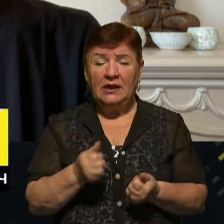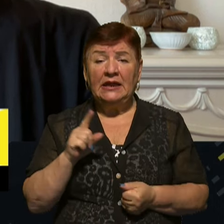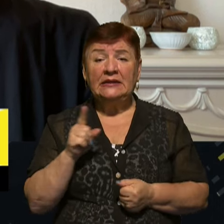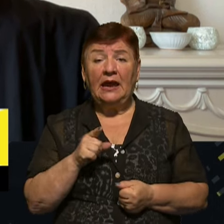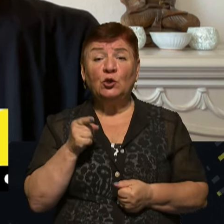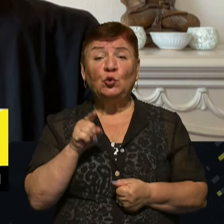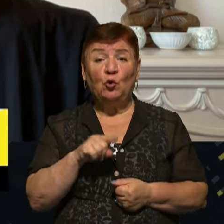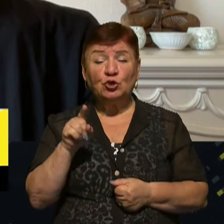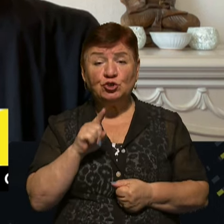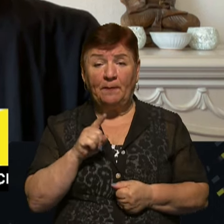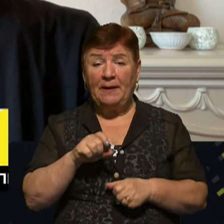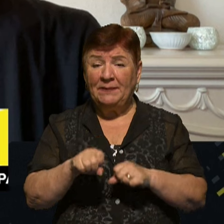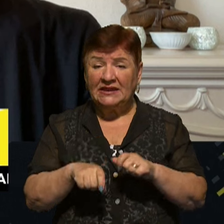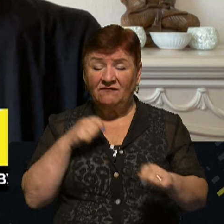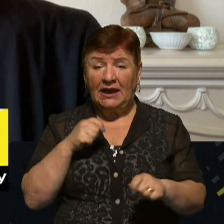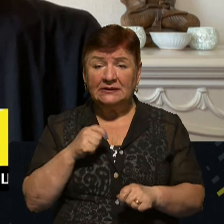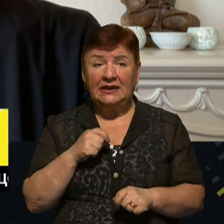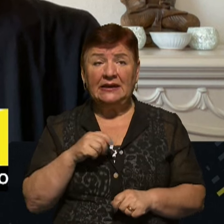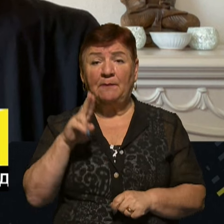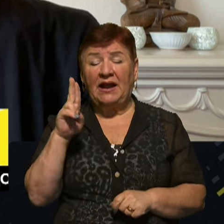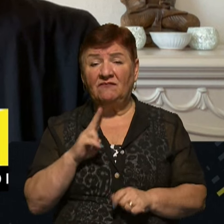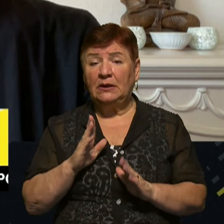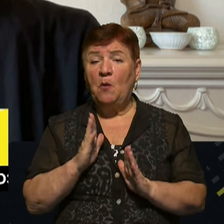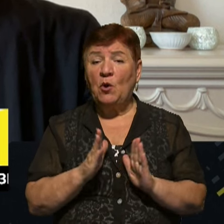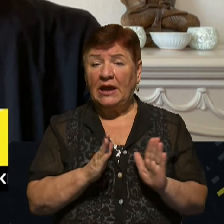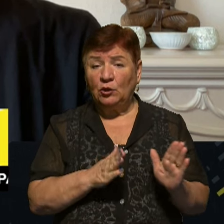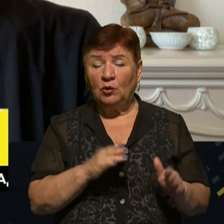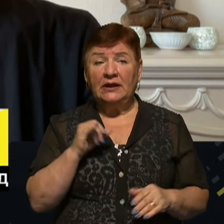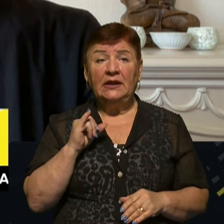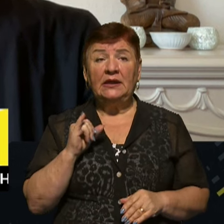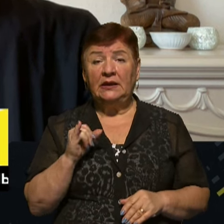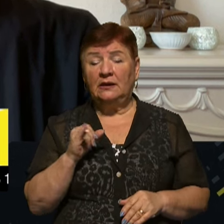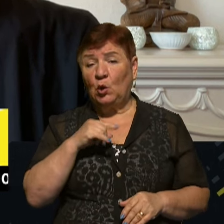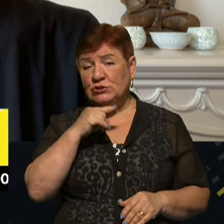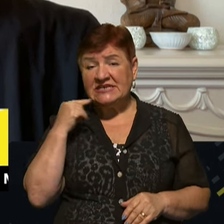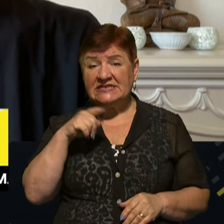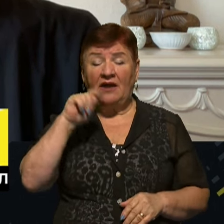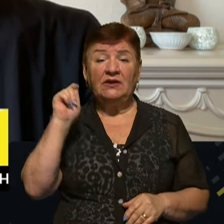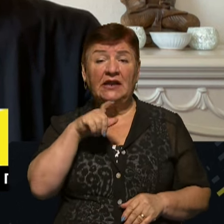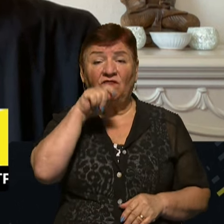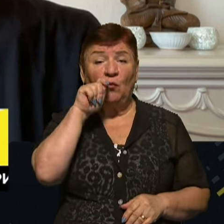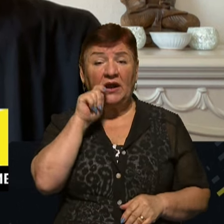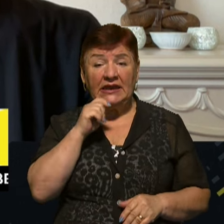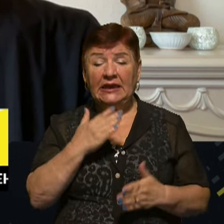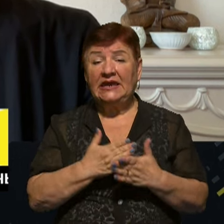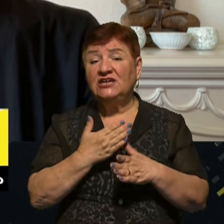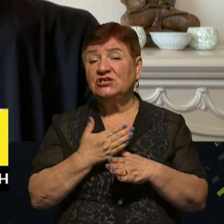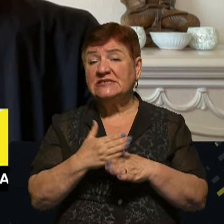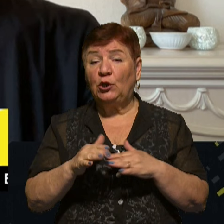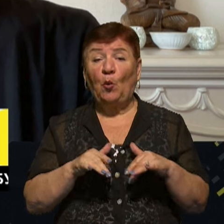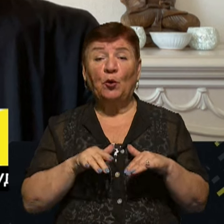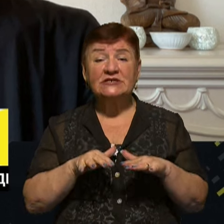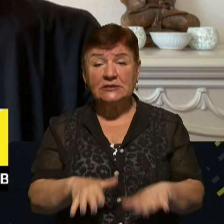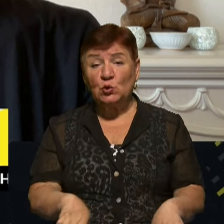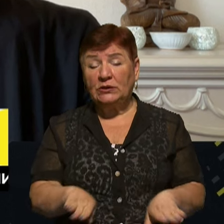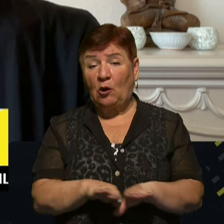чого? Для того, щоб підривати заснований на правилах міжнародний порядок і російська війна в Україні є частиною процесу